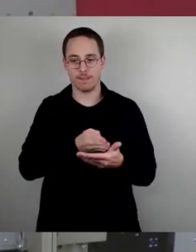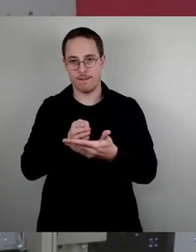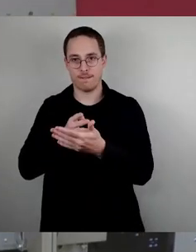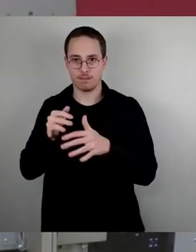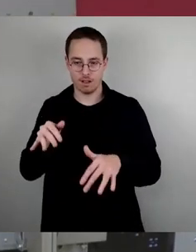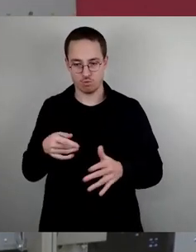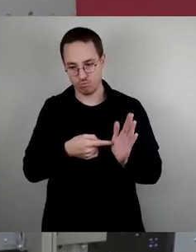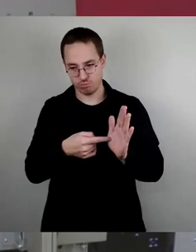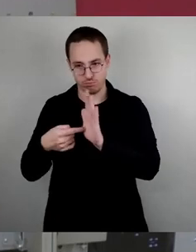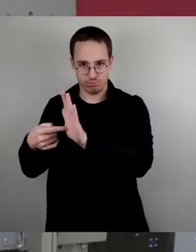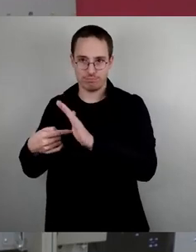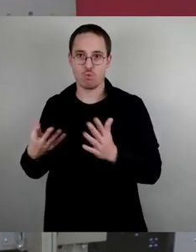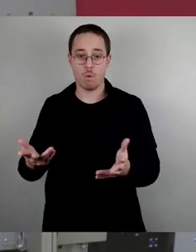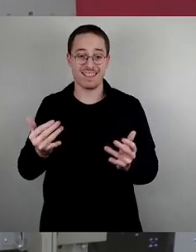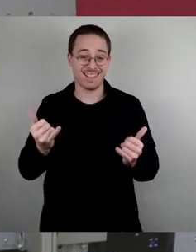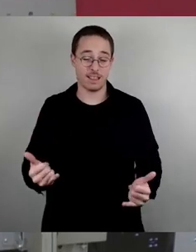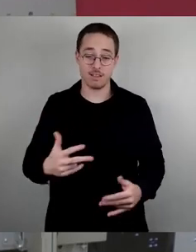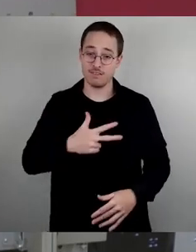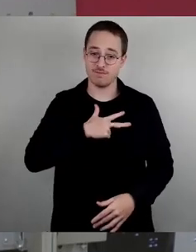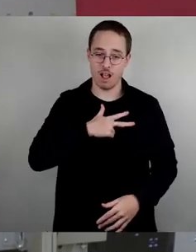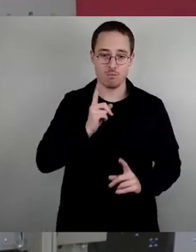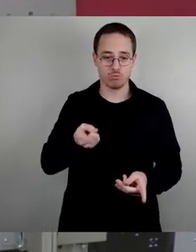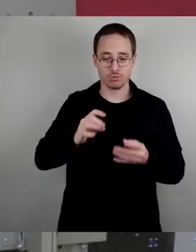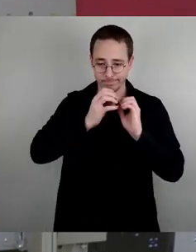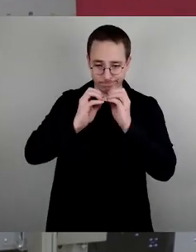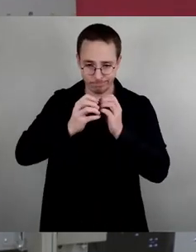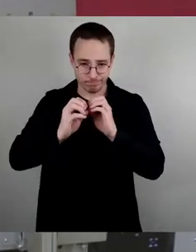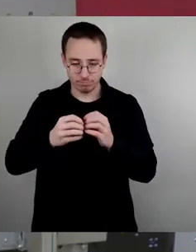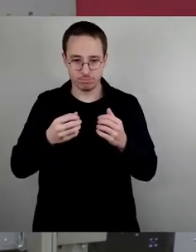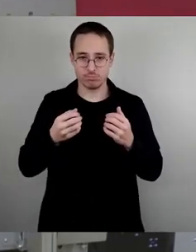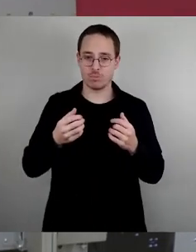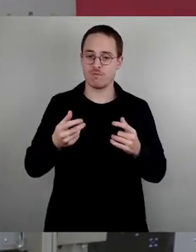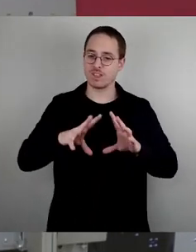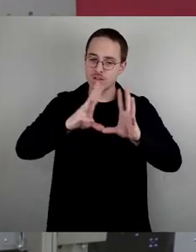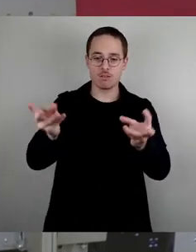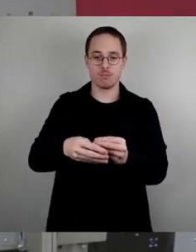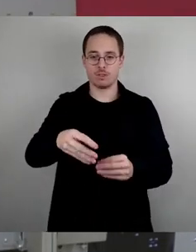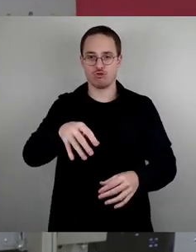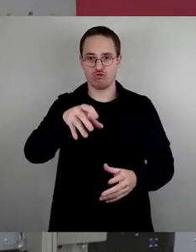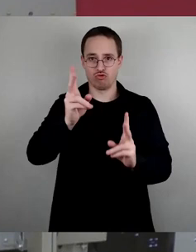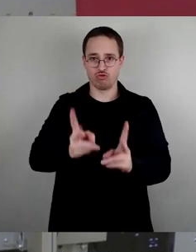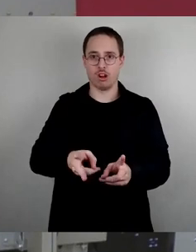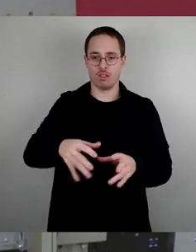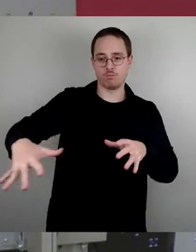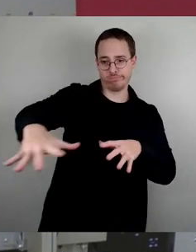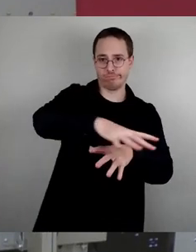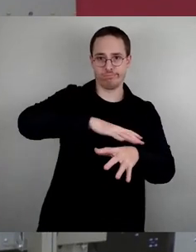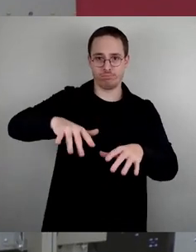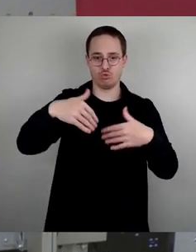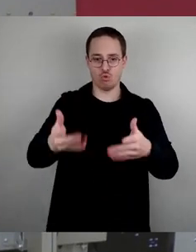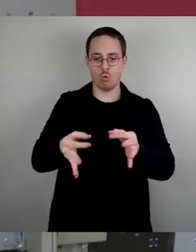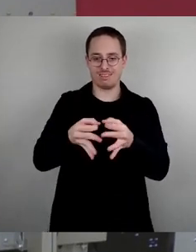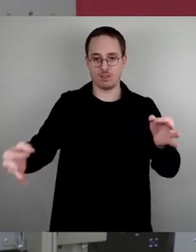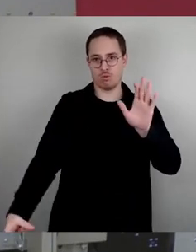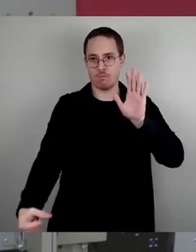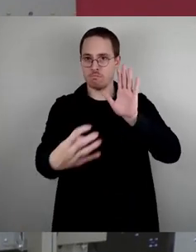auch klären, muss man diese Satzung, damit sie gültig ist, über die gesamte Stadt legen, kann man es in den Stadtgebieten nur einführen, die besonders betroffen